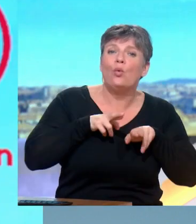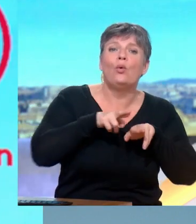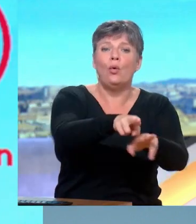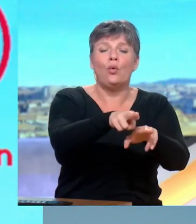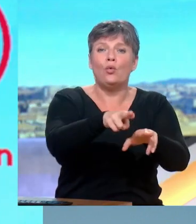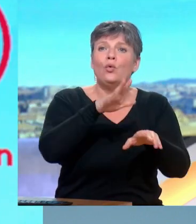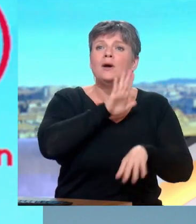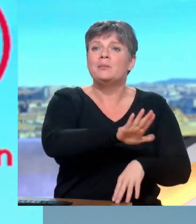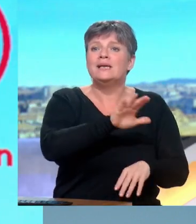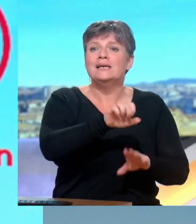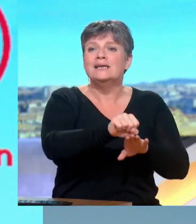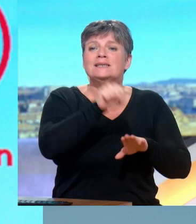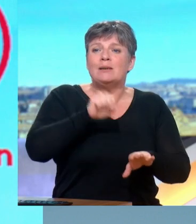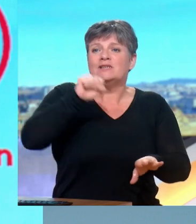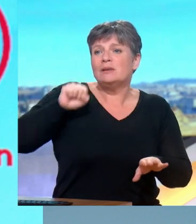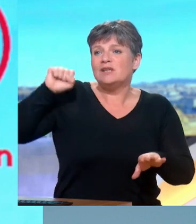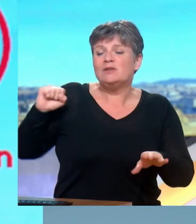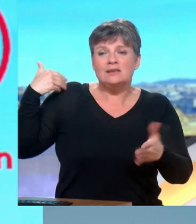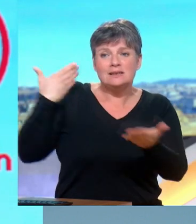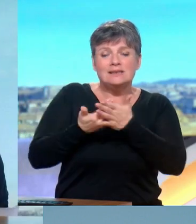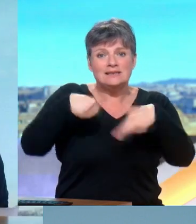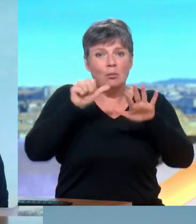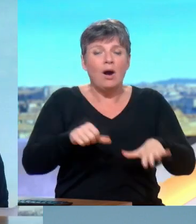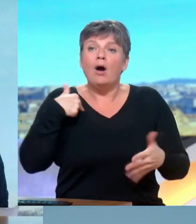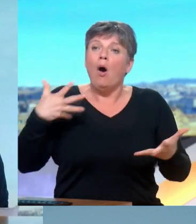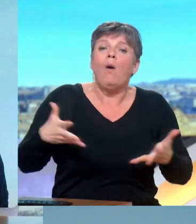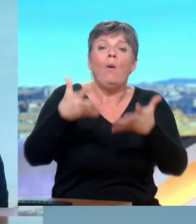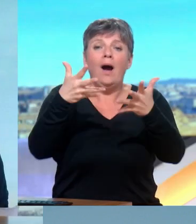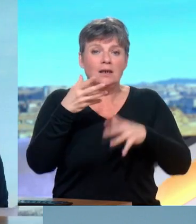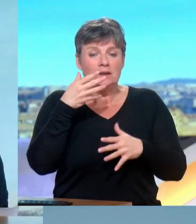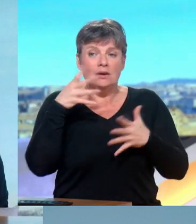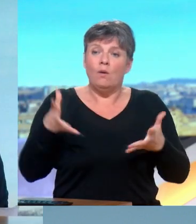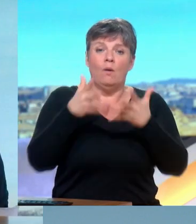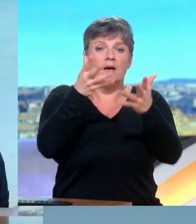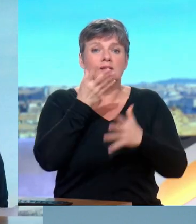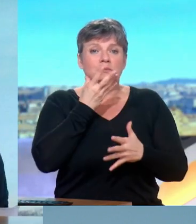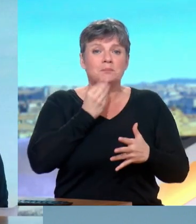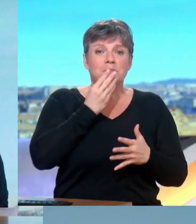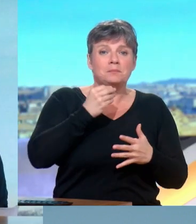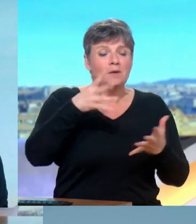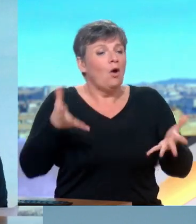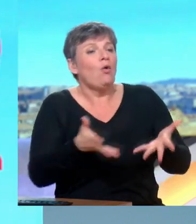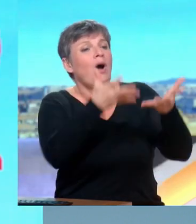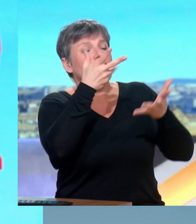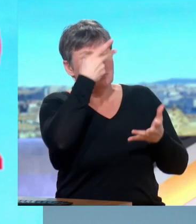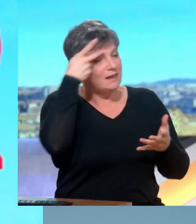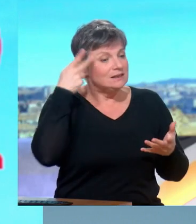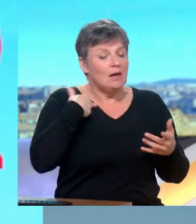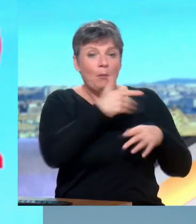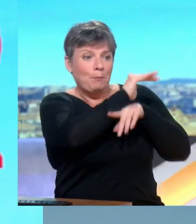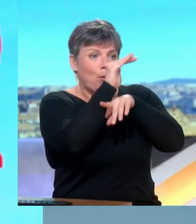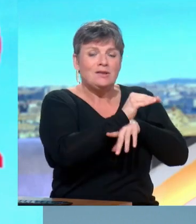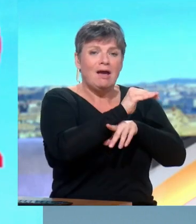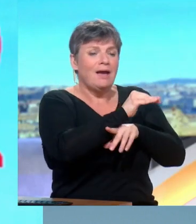chaque samedi depuis six mois. Être pro-Palestinien, qu'est-ce que ça veut dire ? Être défenseur des tueurs du Hamas ? Ou être